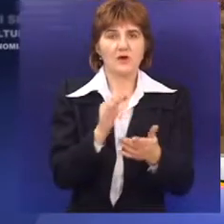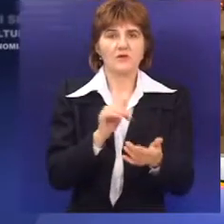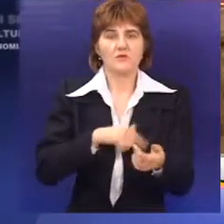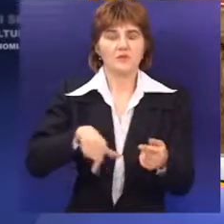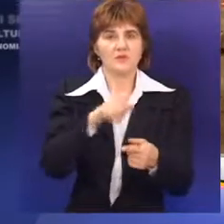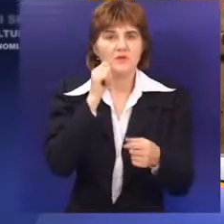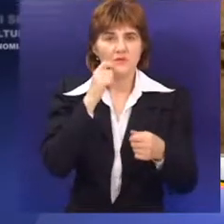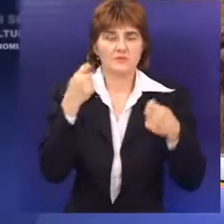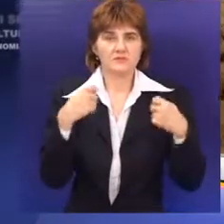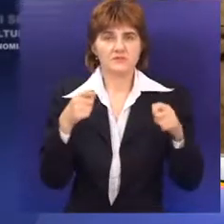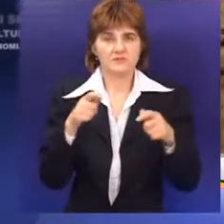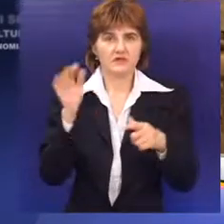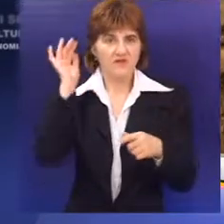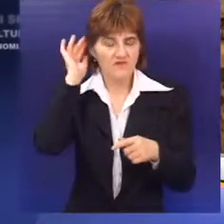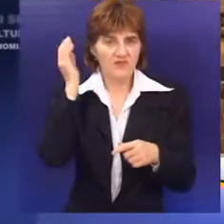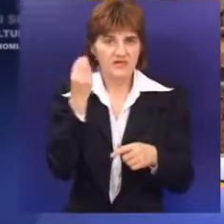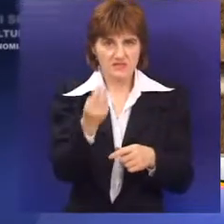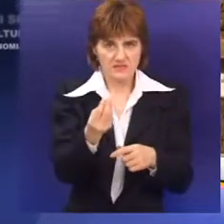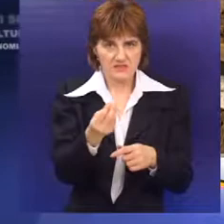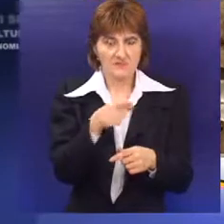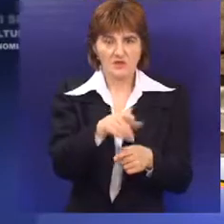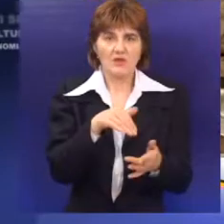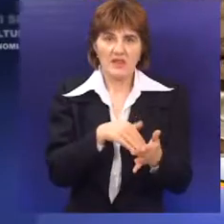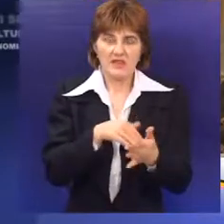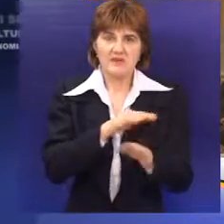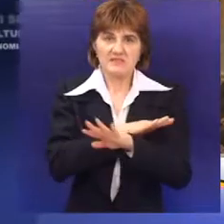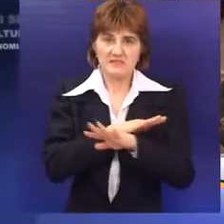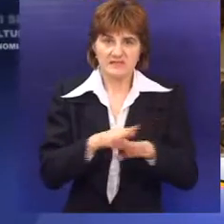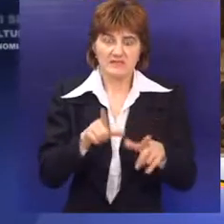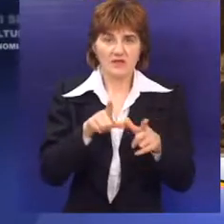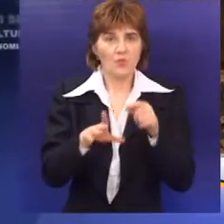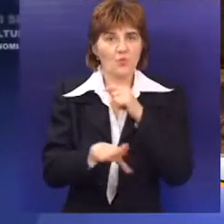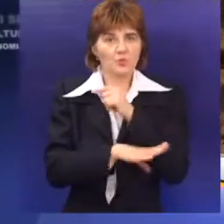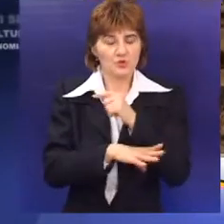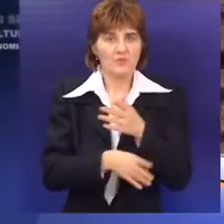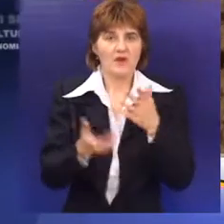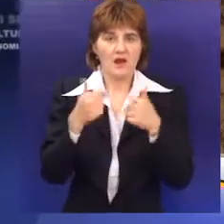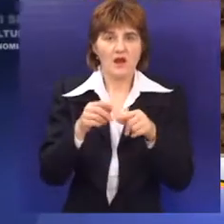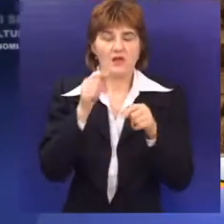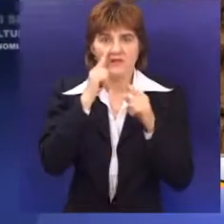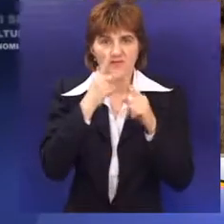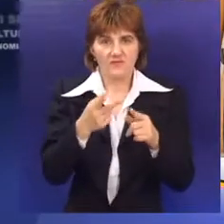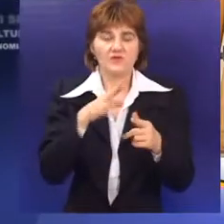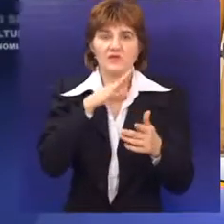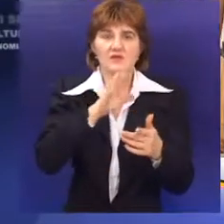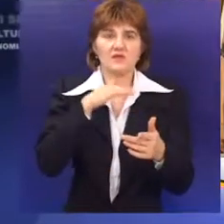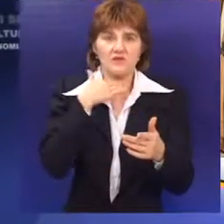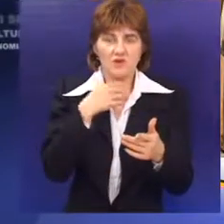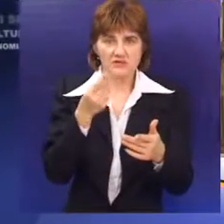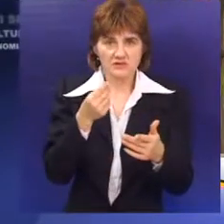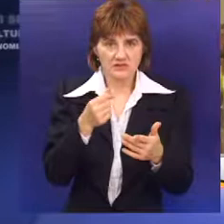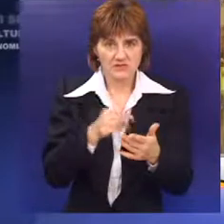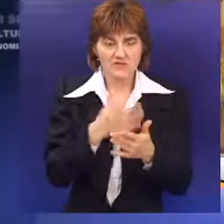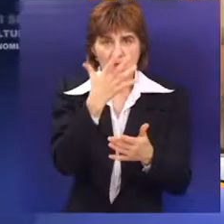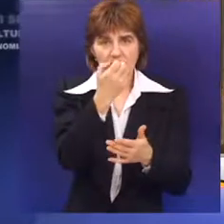podrške građavinskoj industriji vlade Srbije, a bio je namenjen za vršetko izgradnje bazena u Dudovoj šumi. Kada je utvrđeno da ni tih